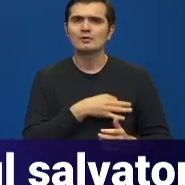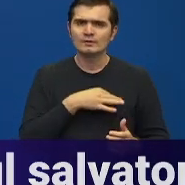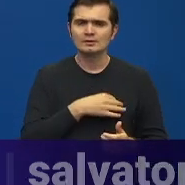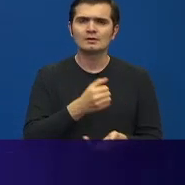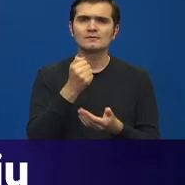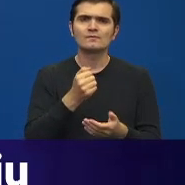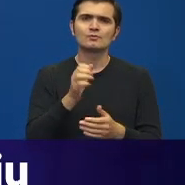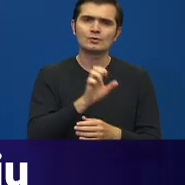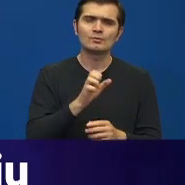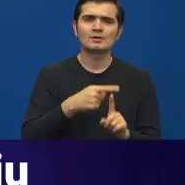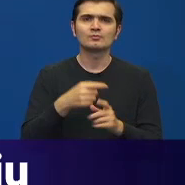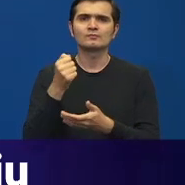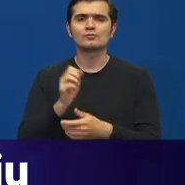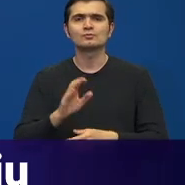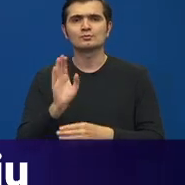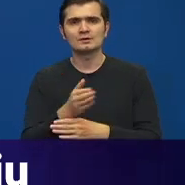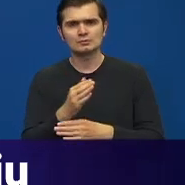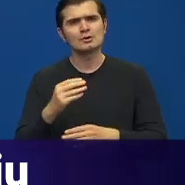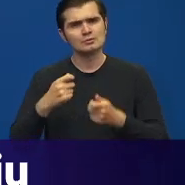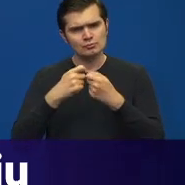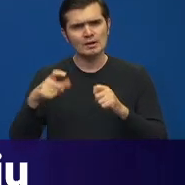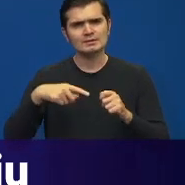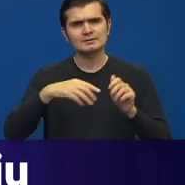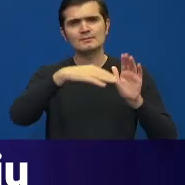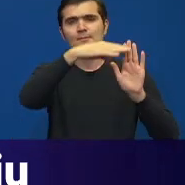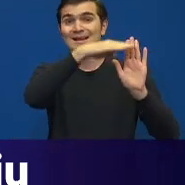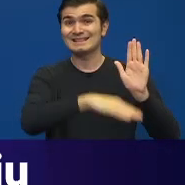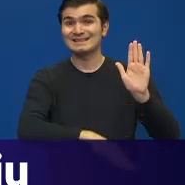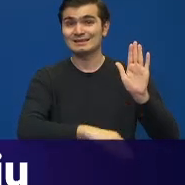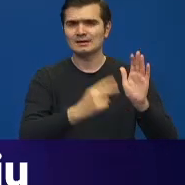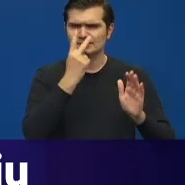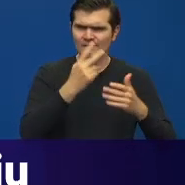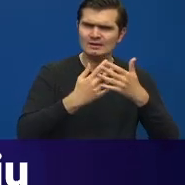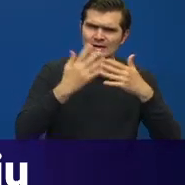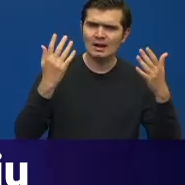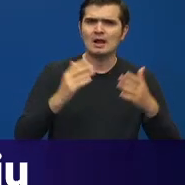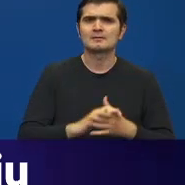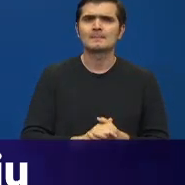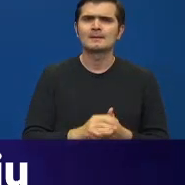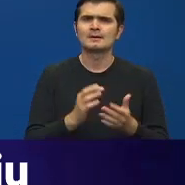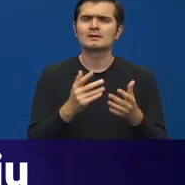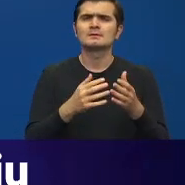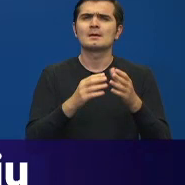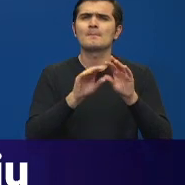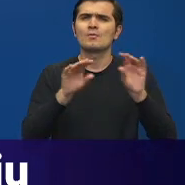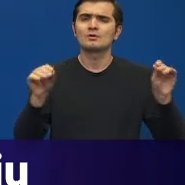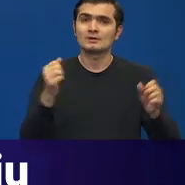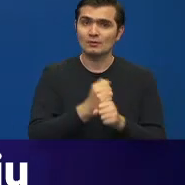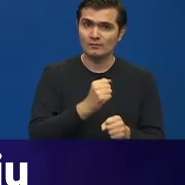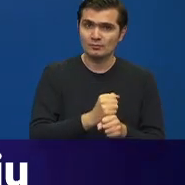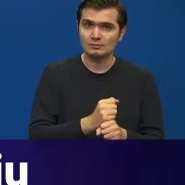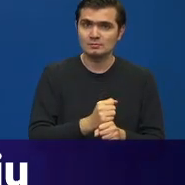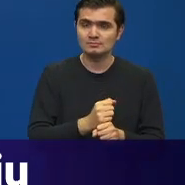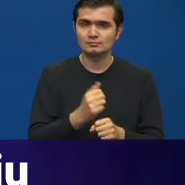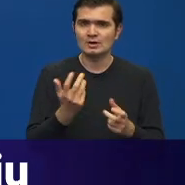cât și din fonduri naționale, și ele sunt toate listate pentru a se vedea foarte clar atât amploarea cât și investiția,